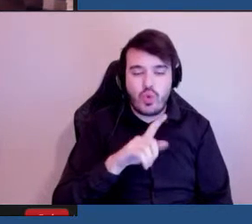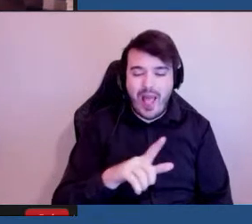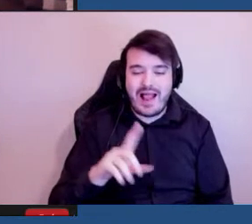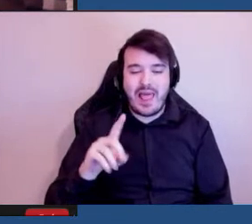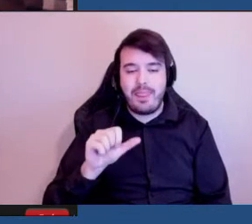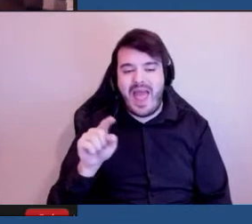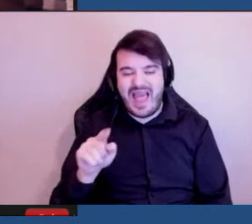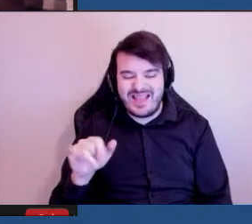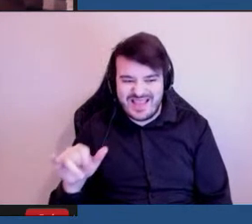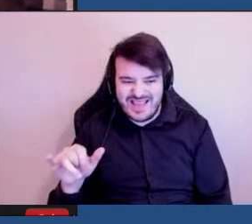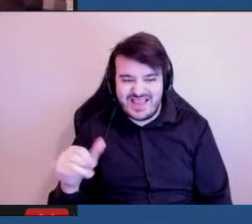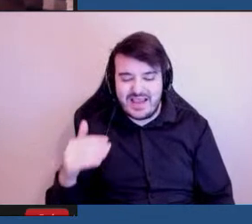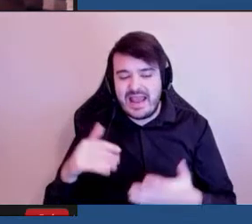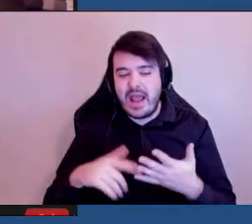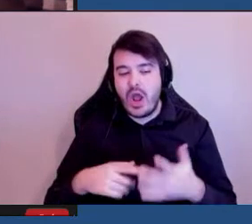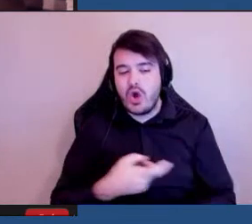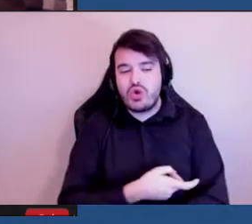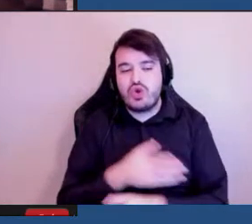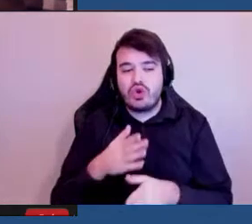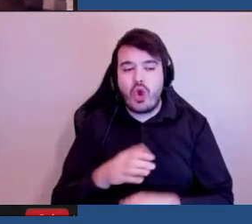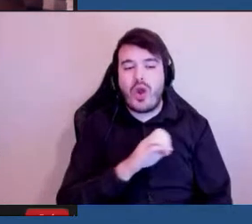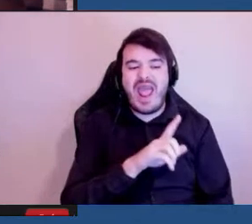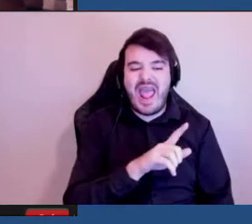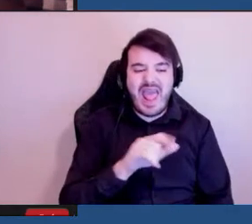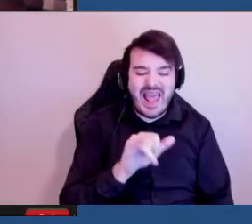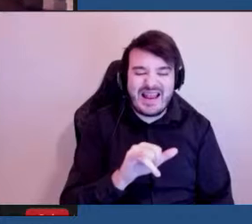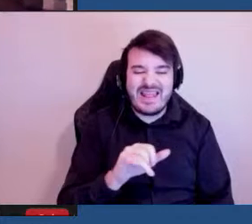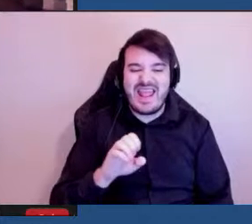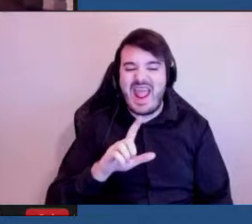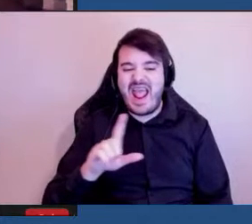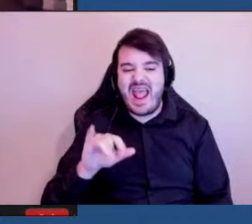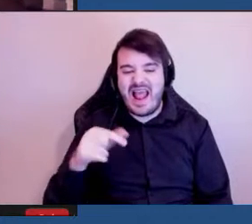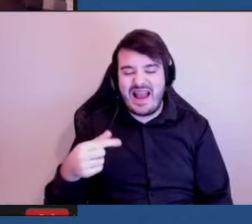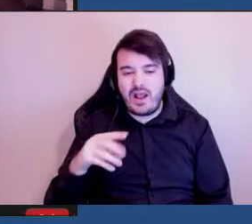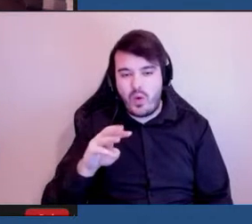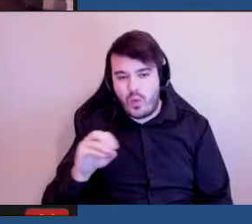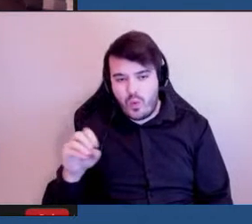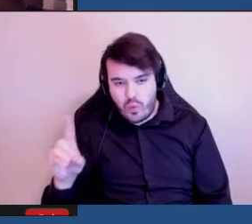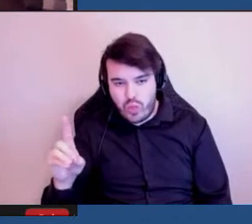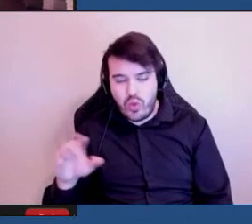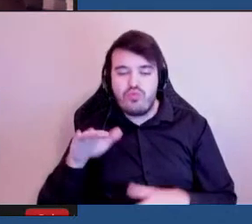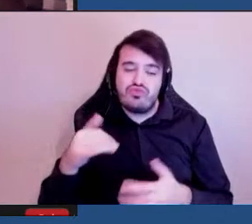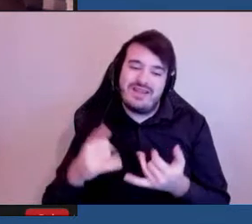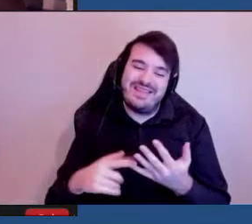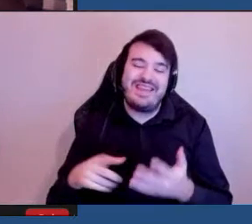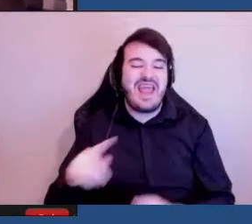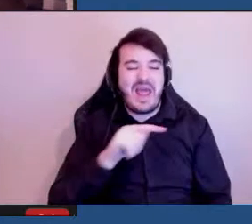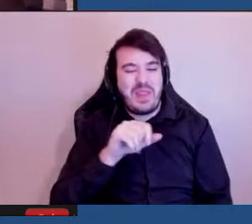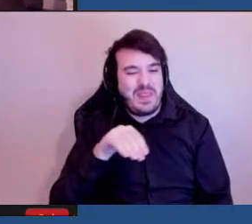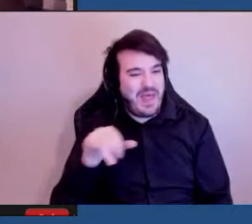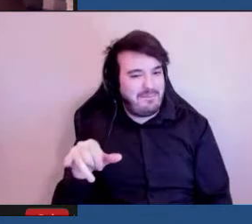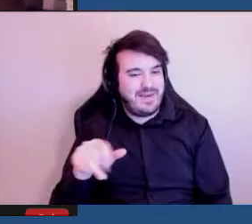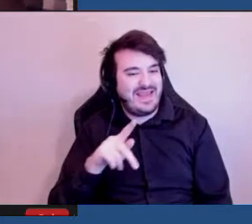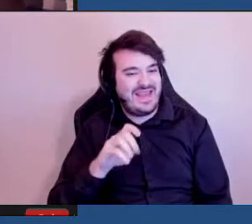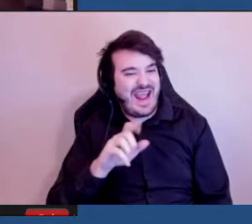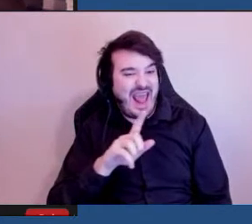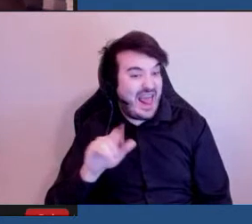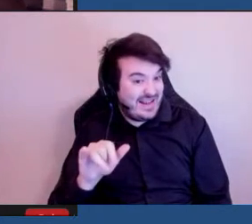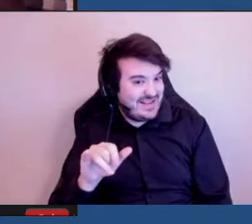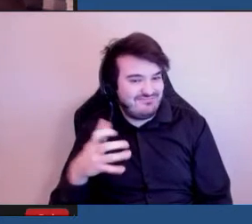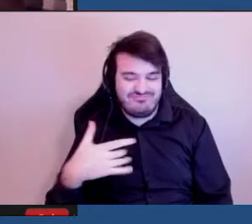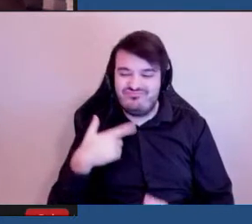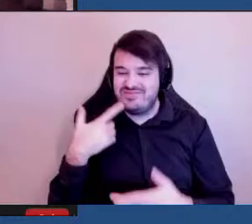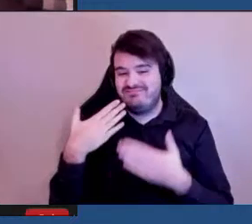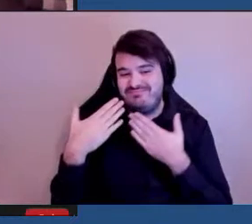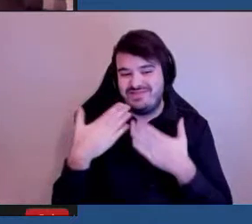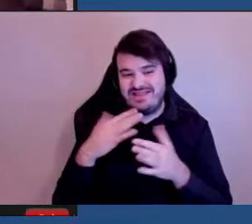la Docteure Holly Ellingwood, et Tammy Kelly. Alors, je donne l'occasion aux autres membres